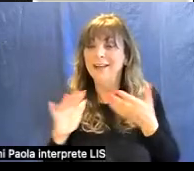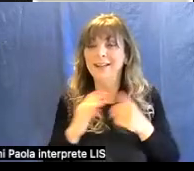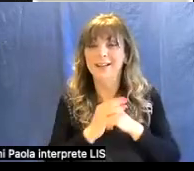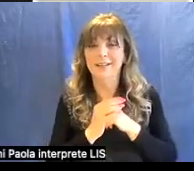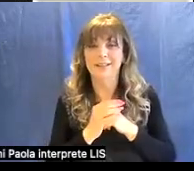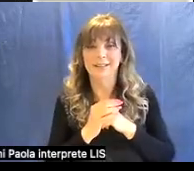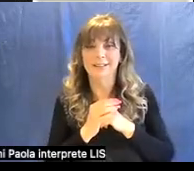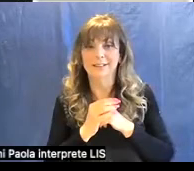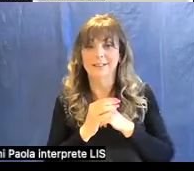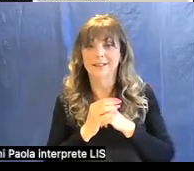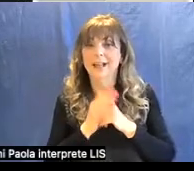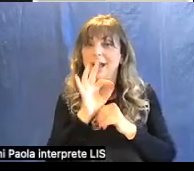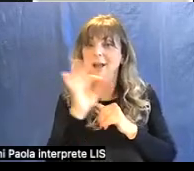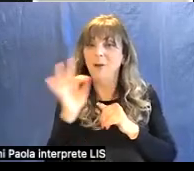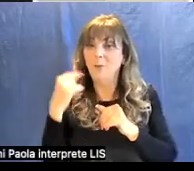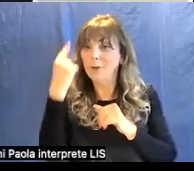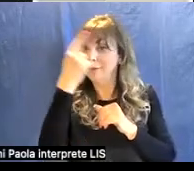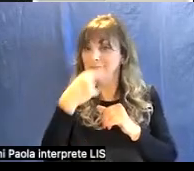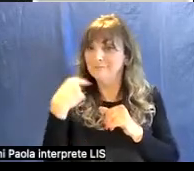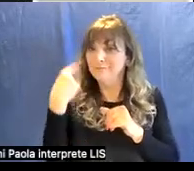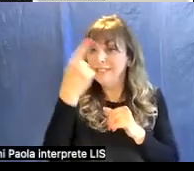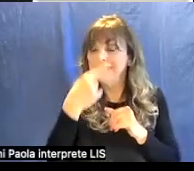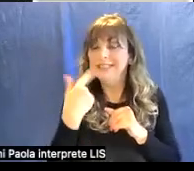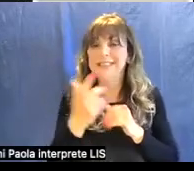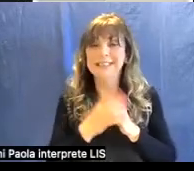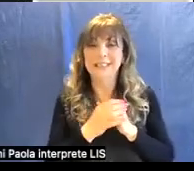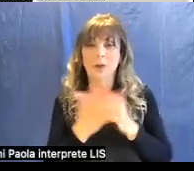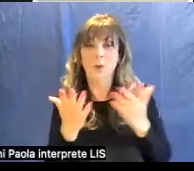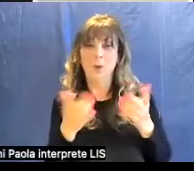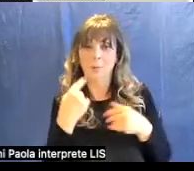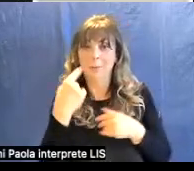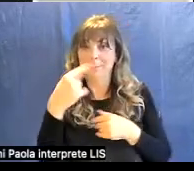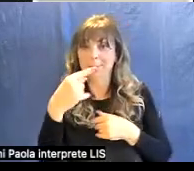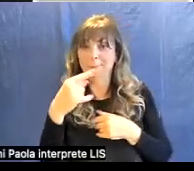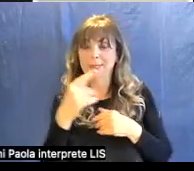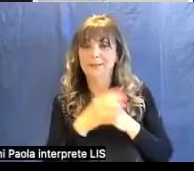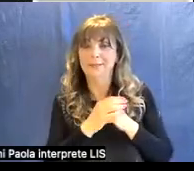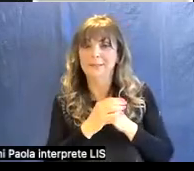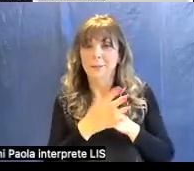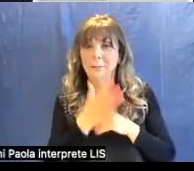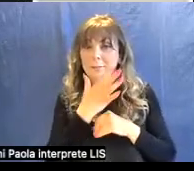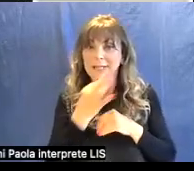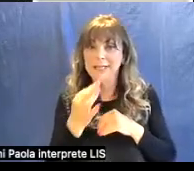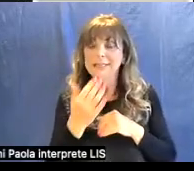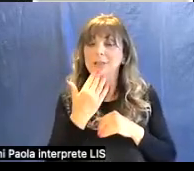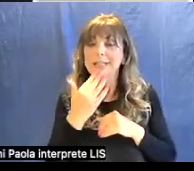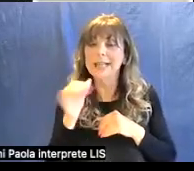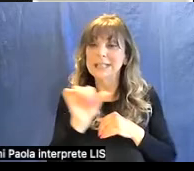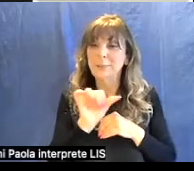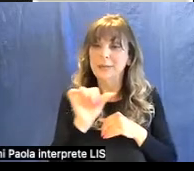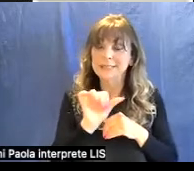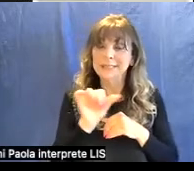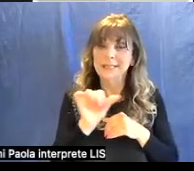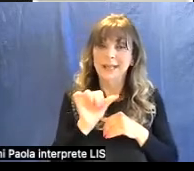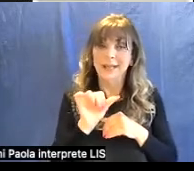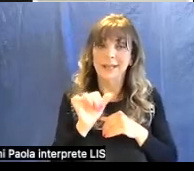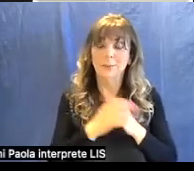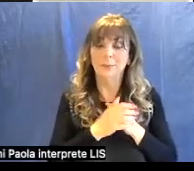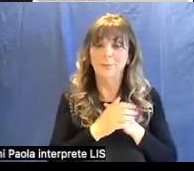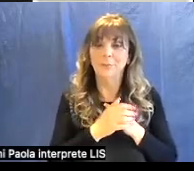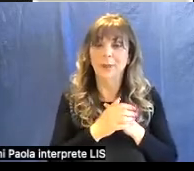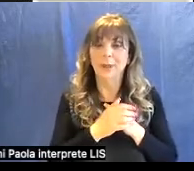eppure alcune fisionomie come questo bellissimo San Sebastiano che purtroppo come vi dicevo